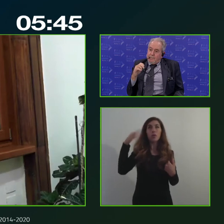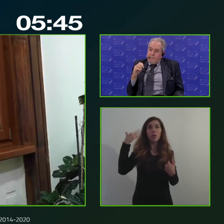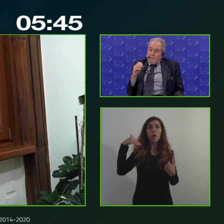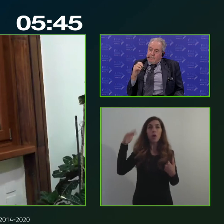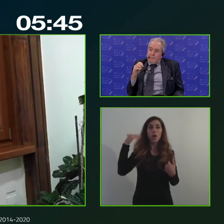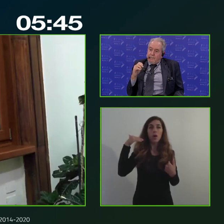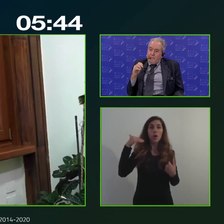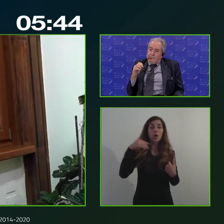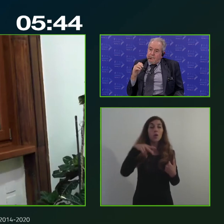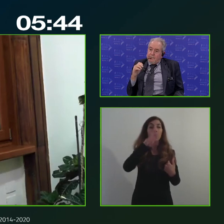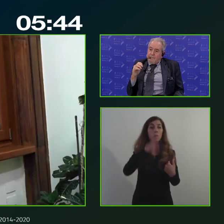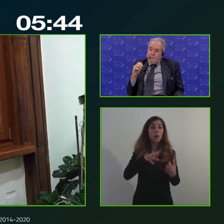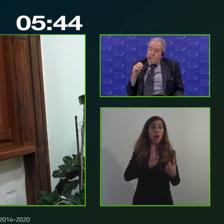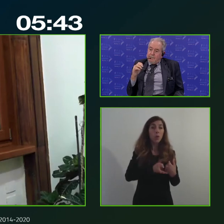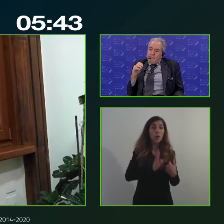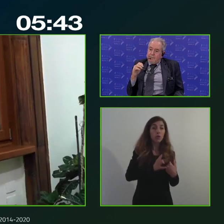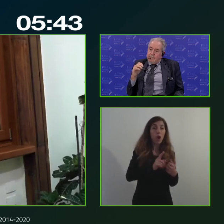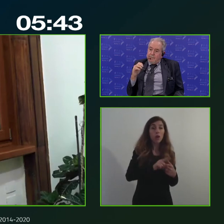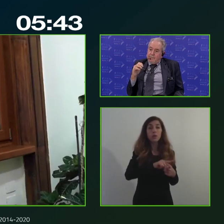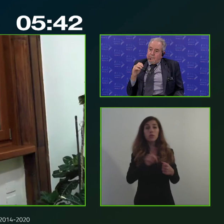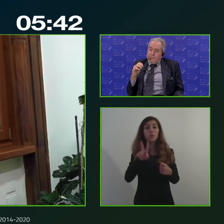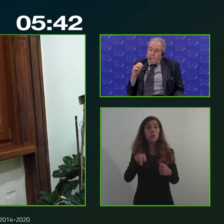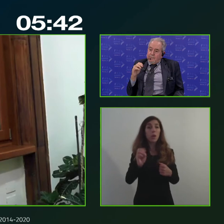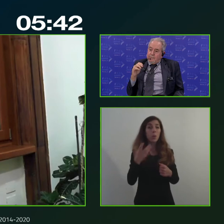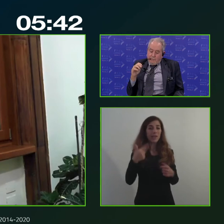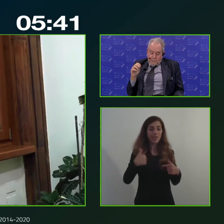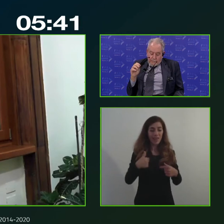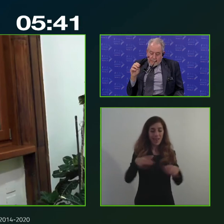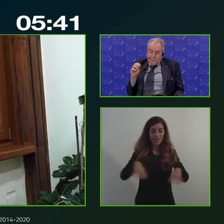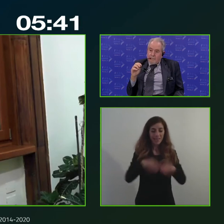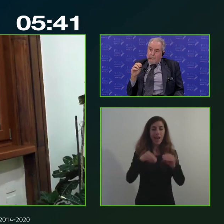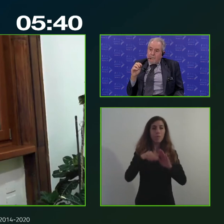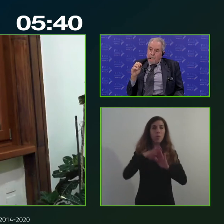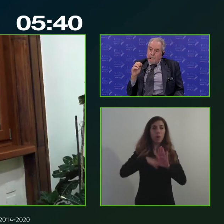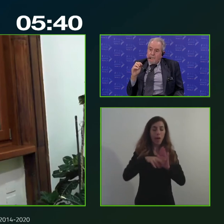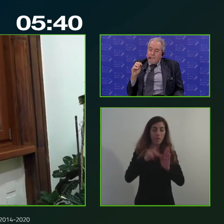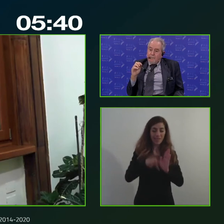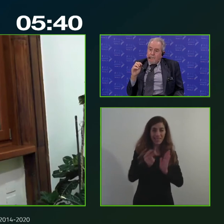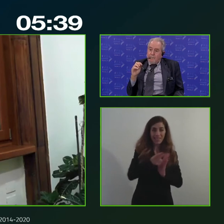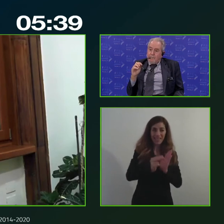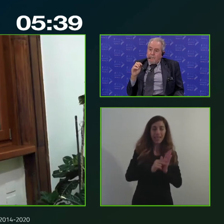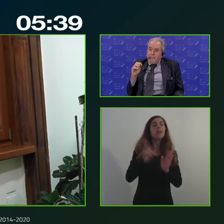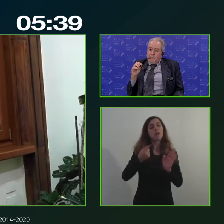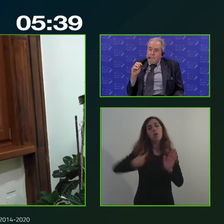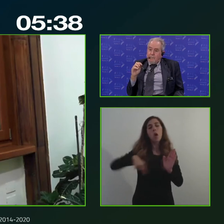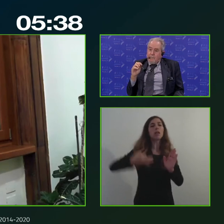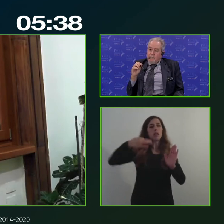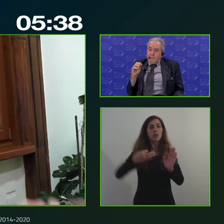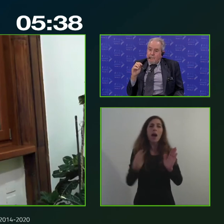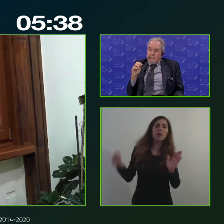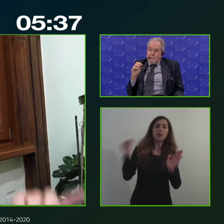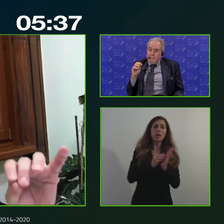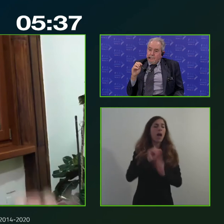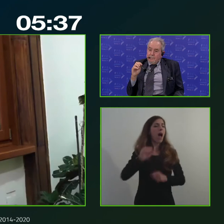fino al 2014 prima del 2015 nel momento in cui iniziamo a scrivere il programma decidiamo proprio di mettere un'azione specifica questa azione era proprio quella